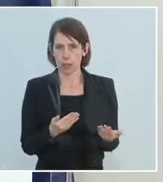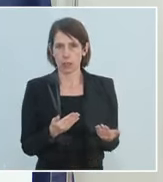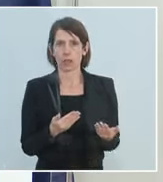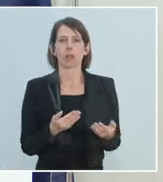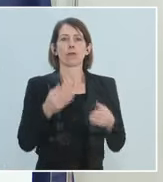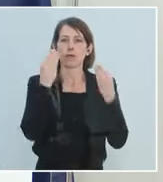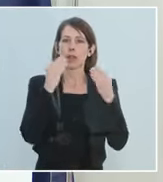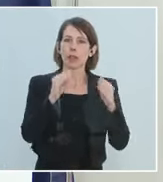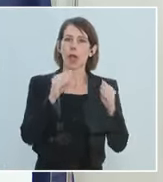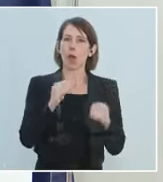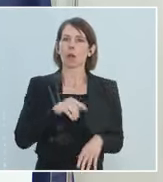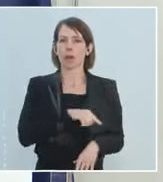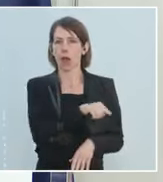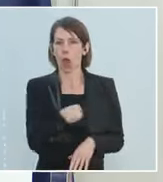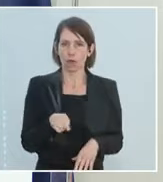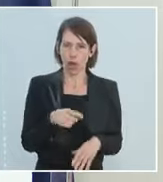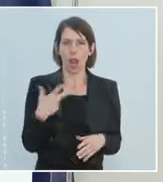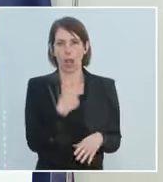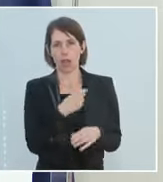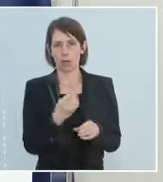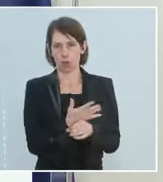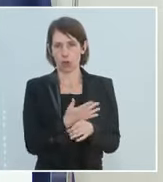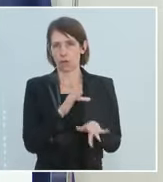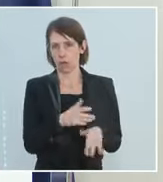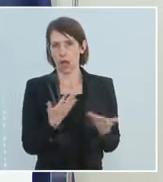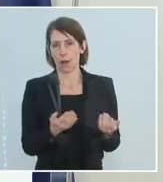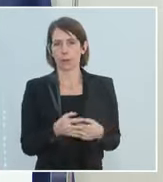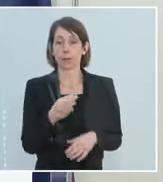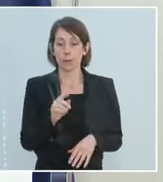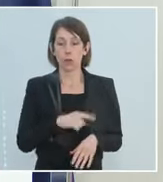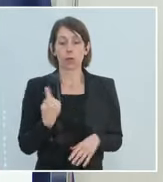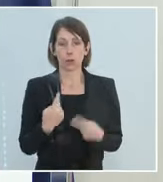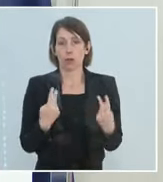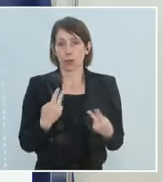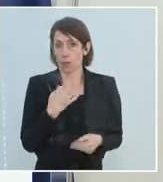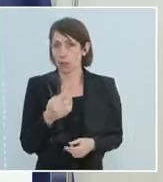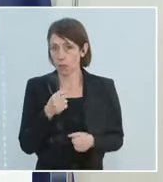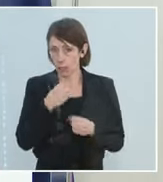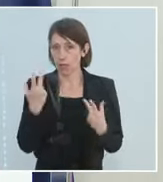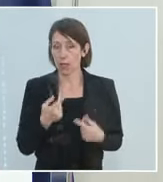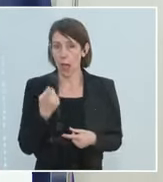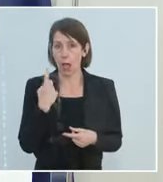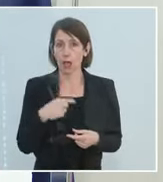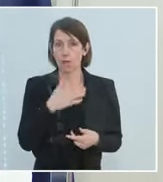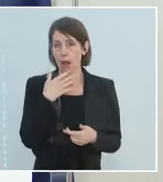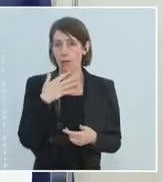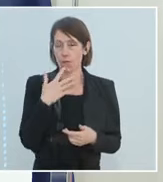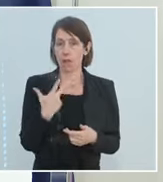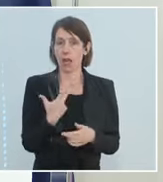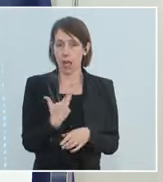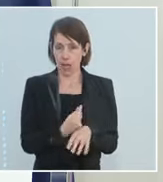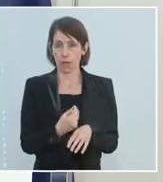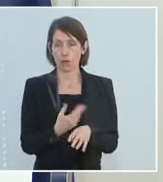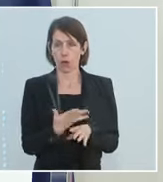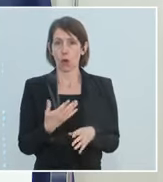Vertrauen in diesen Impfstoff hat. Für uns ist das deshalb eine relevante Frage, weil ein Gutteil des Impfstoffes in der Europäischen